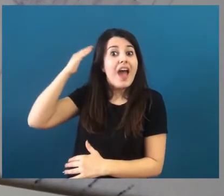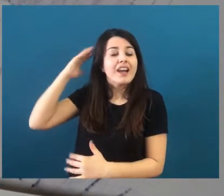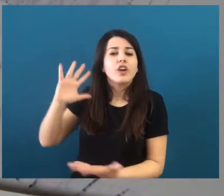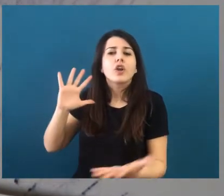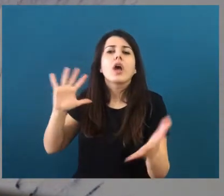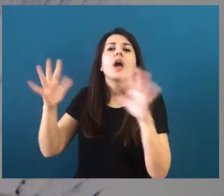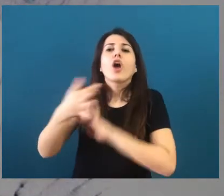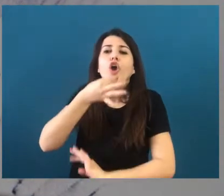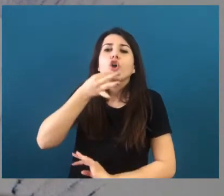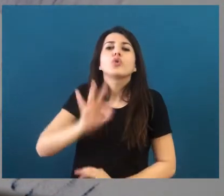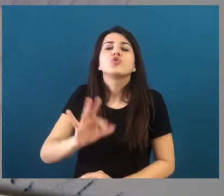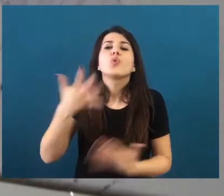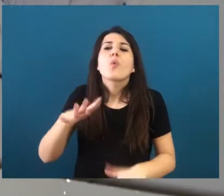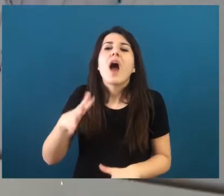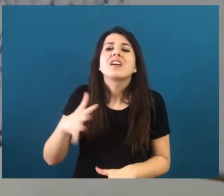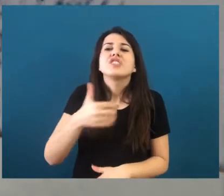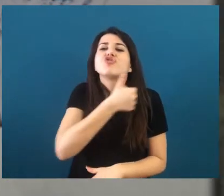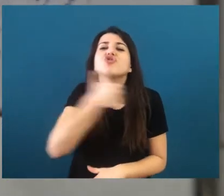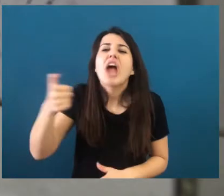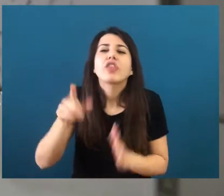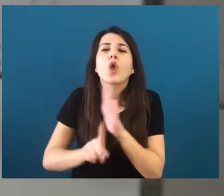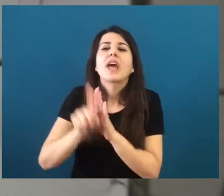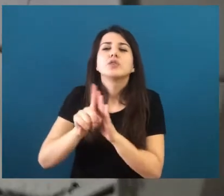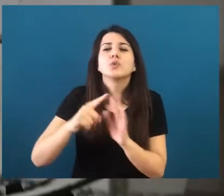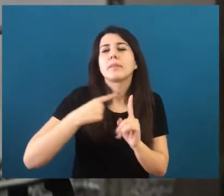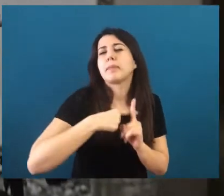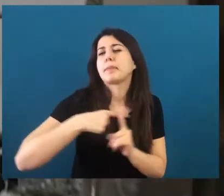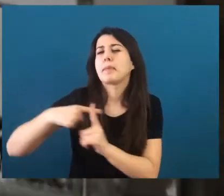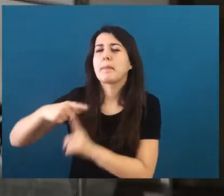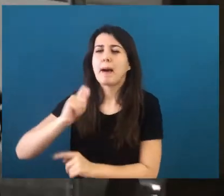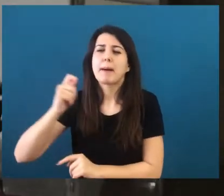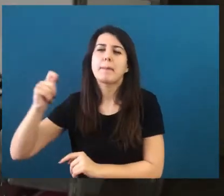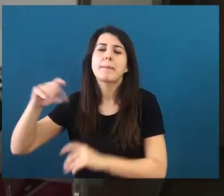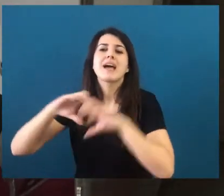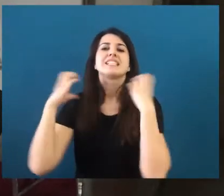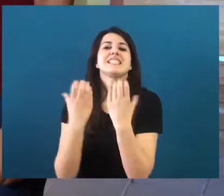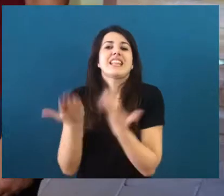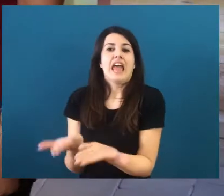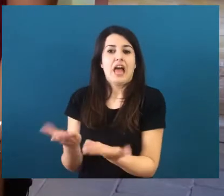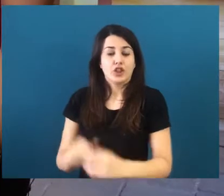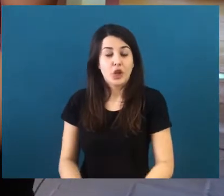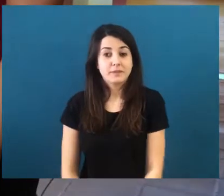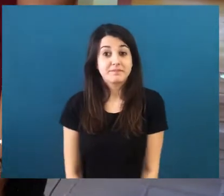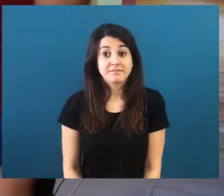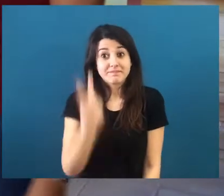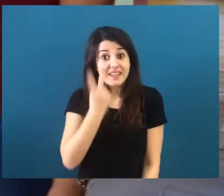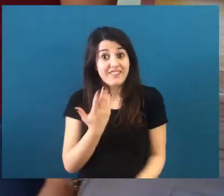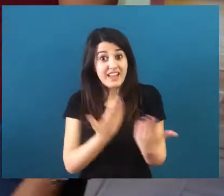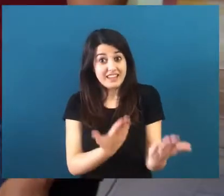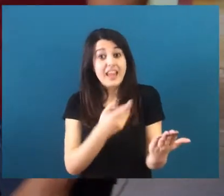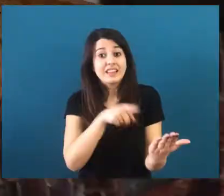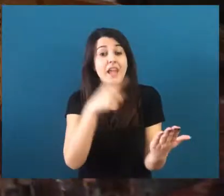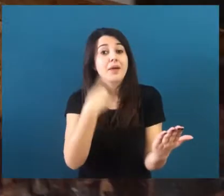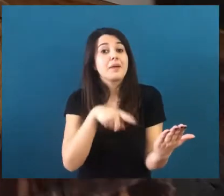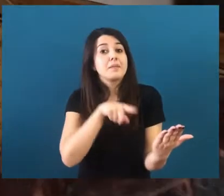inanellare circa 100 risultati positivi allo stadio Philadelphia. Questa che ammirate